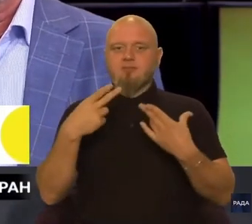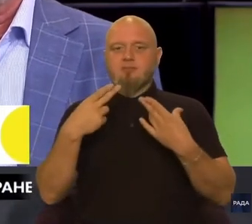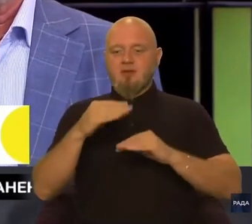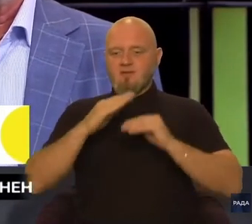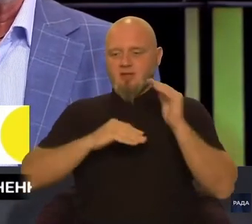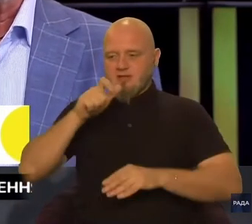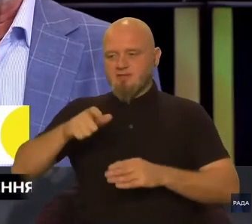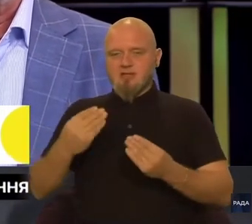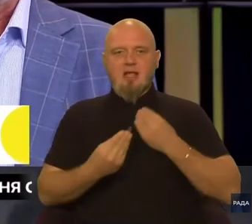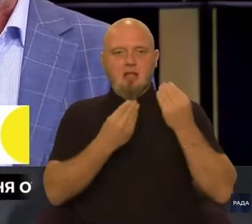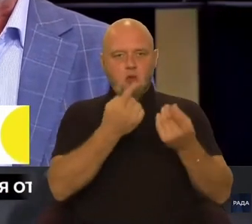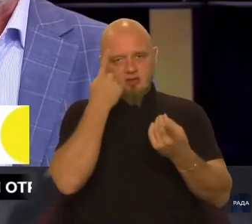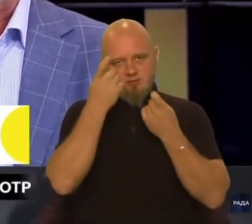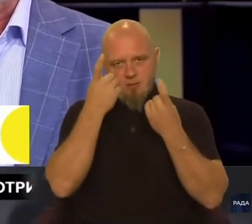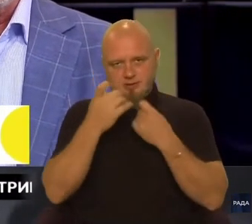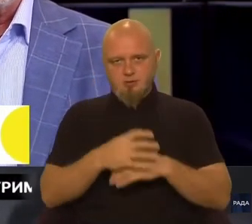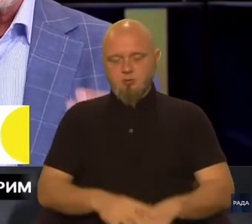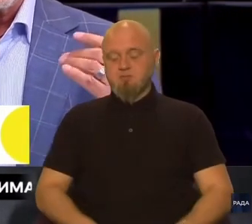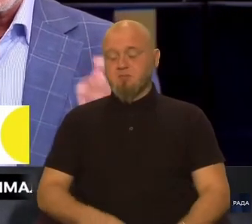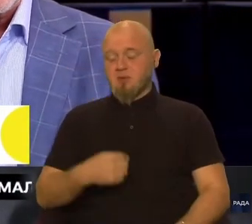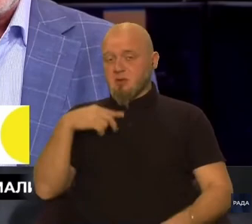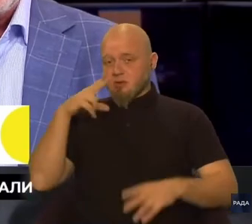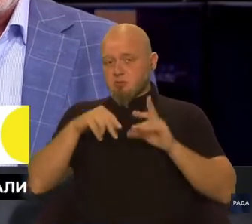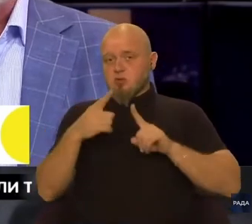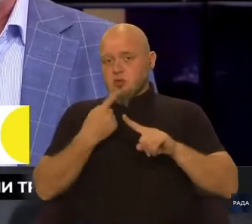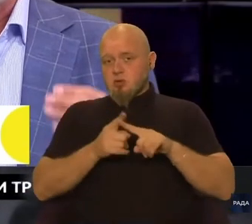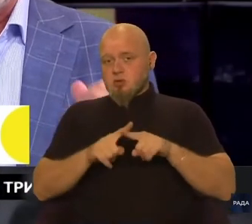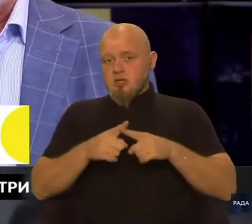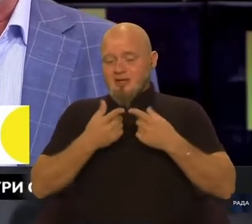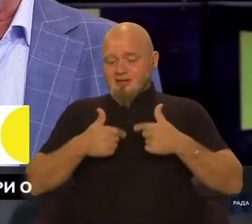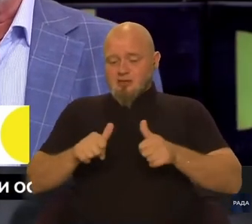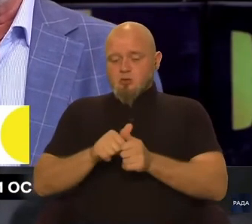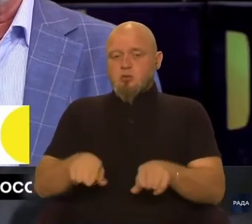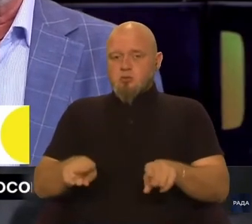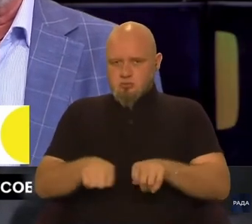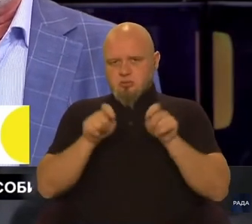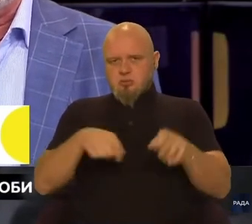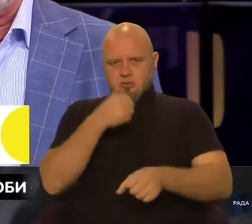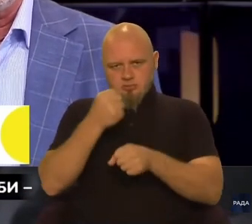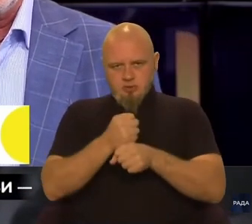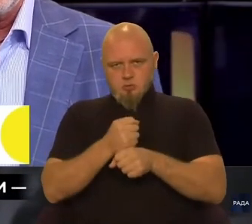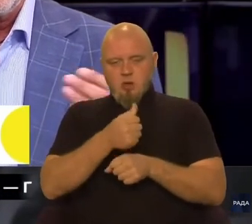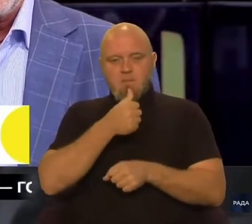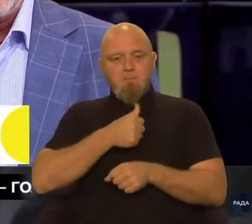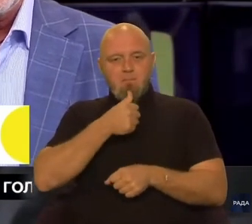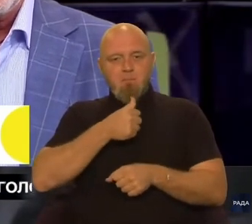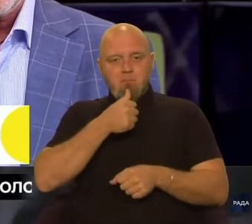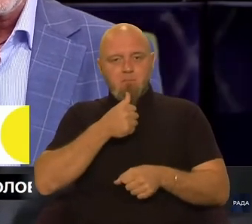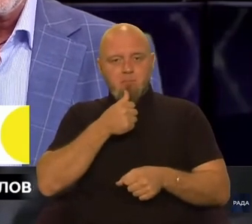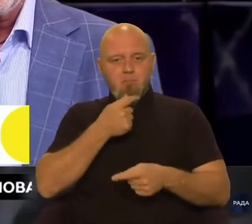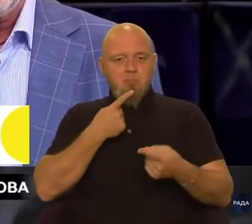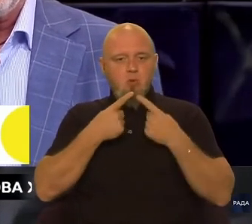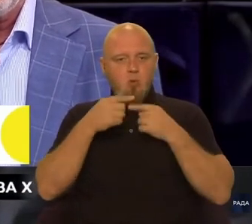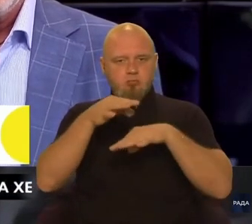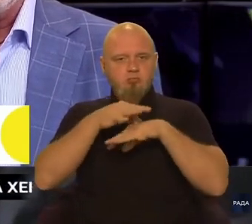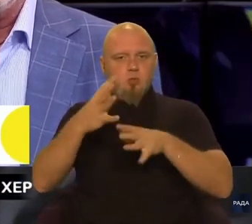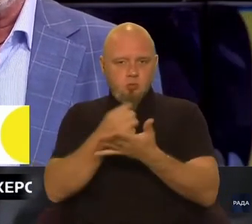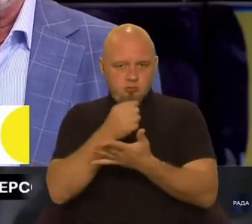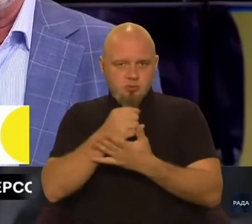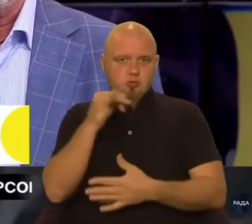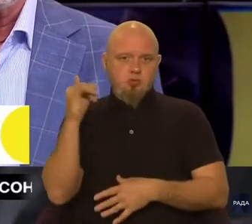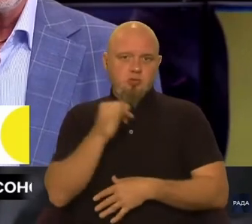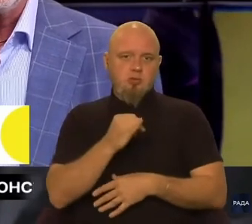пані Юлія, я сподіваюся, що цей інститут таки запрацює, пілот пройде успішно, і